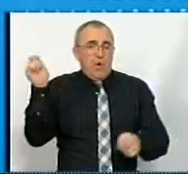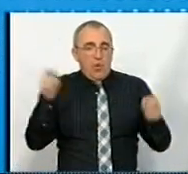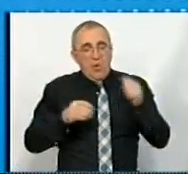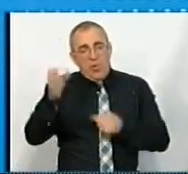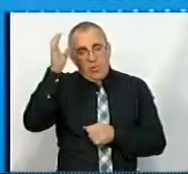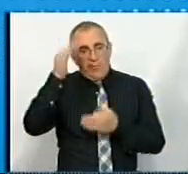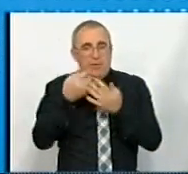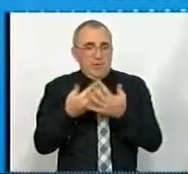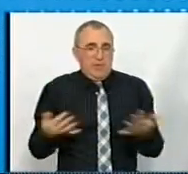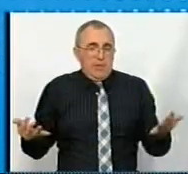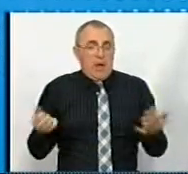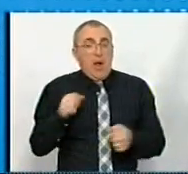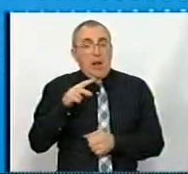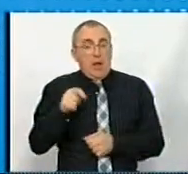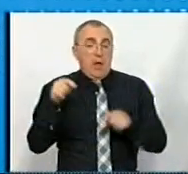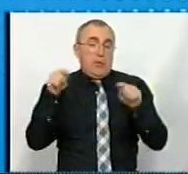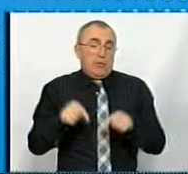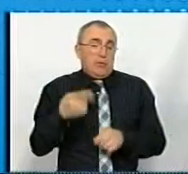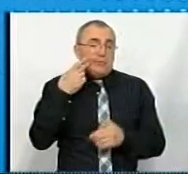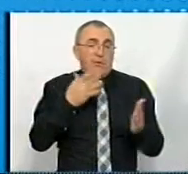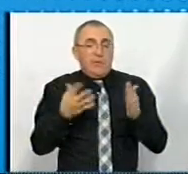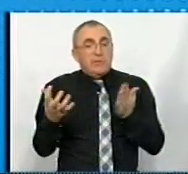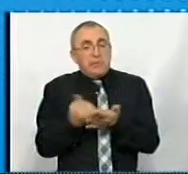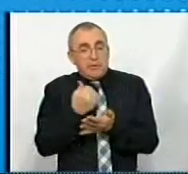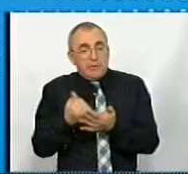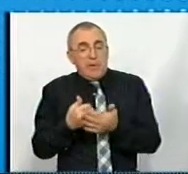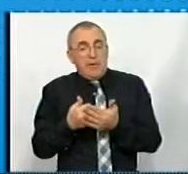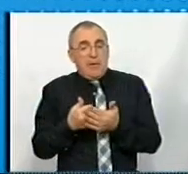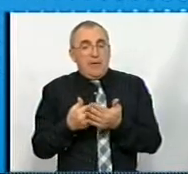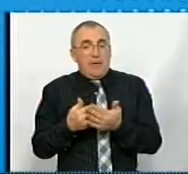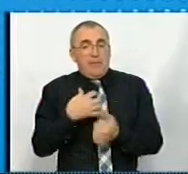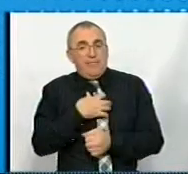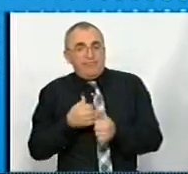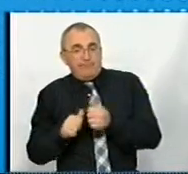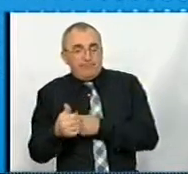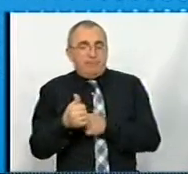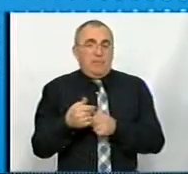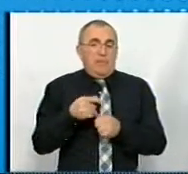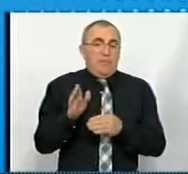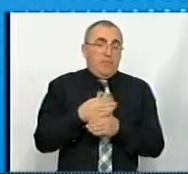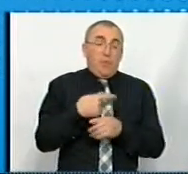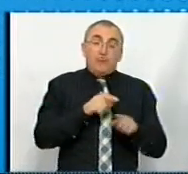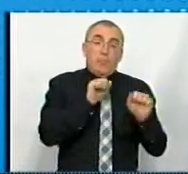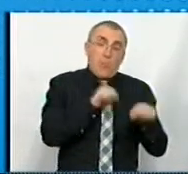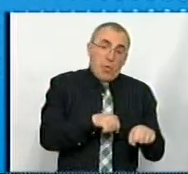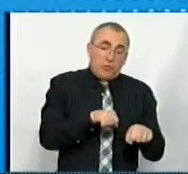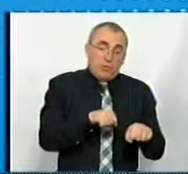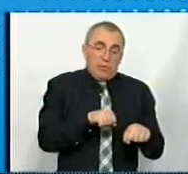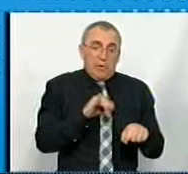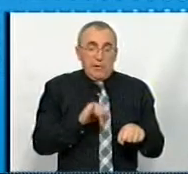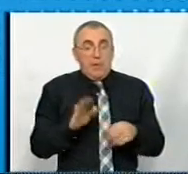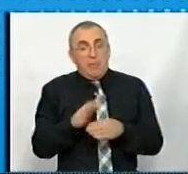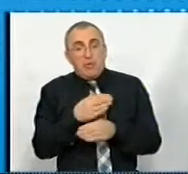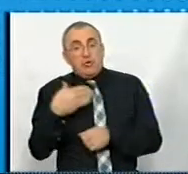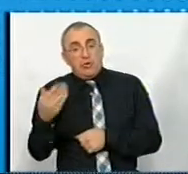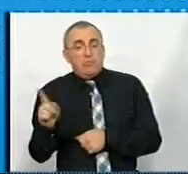наукових, все інше. Але тут завжди треба знаходити паритет між тим, що ми можемо, і між